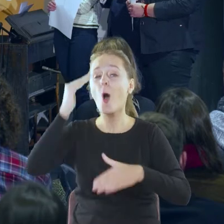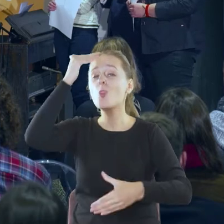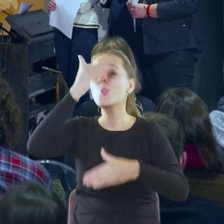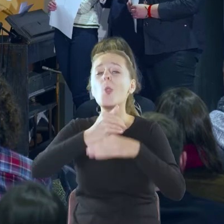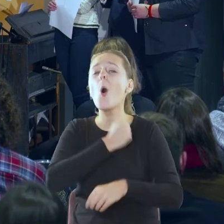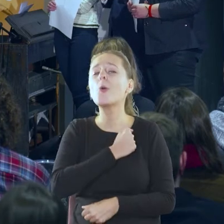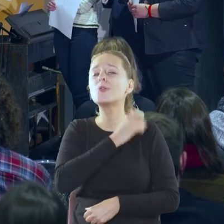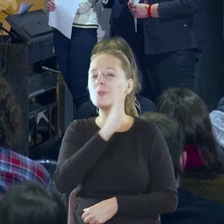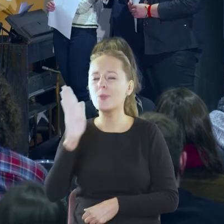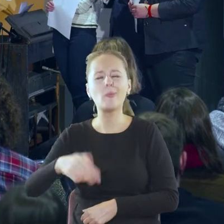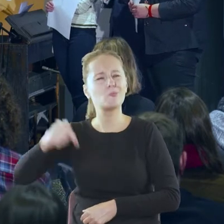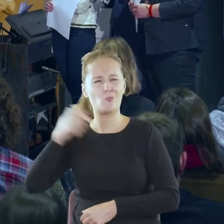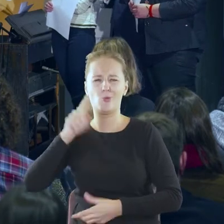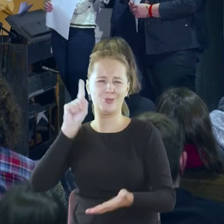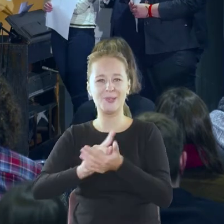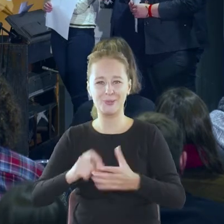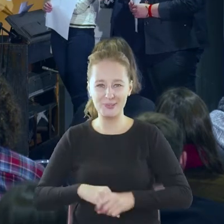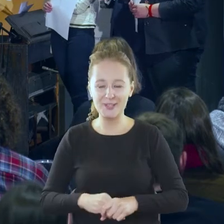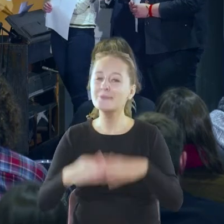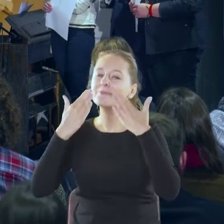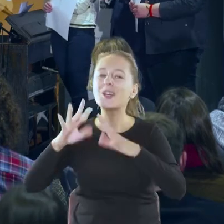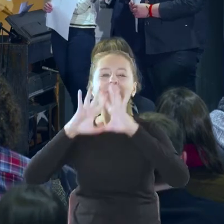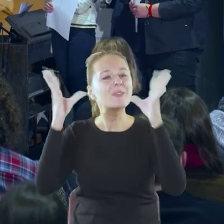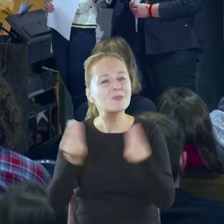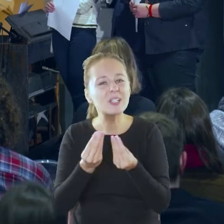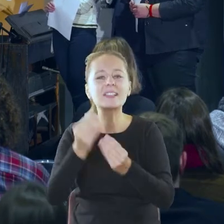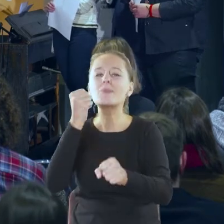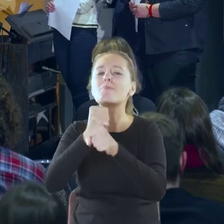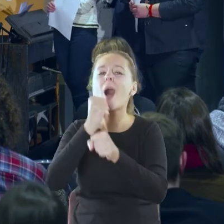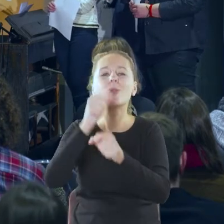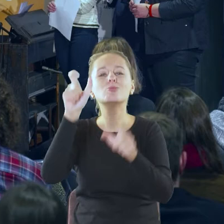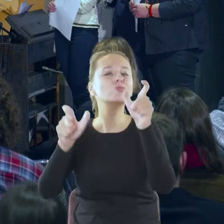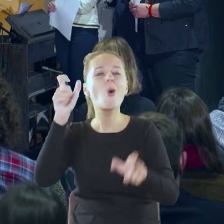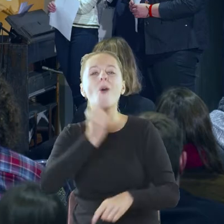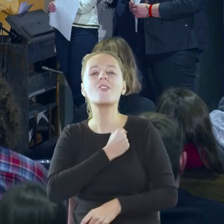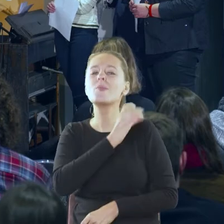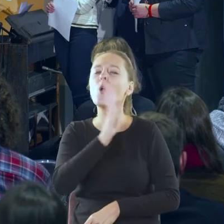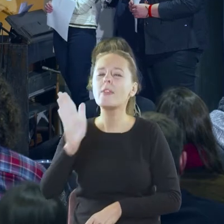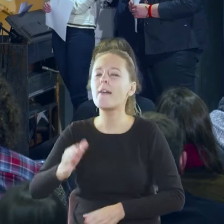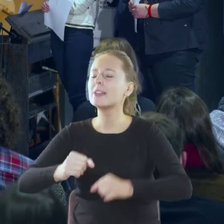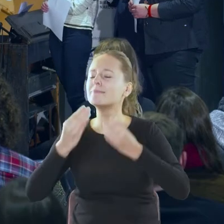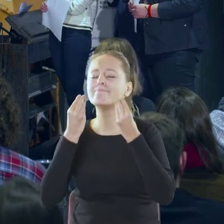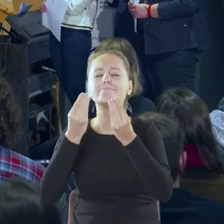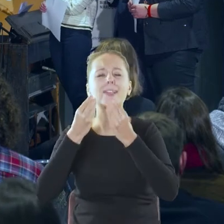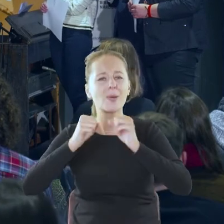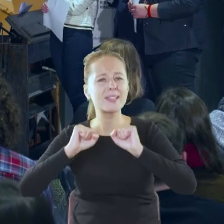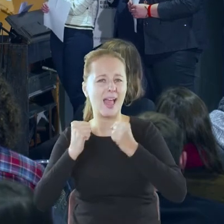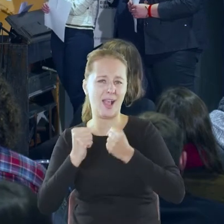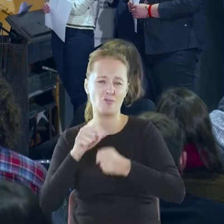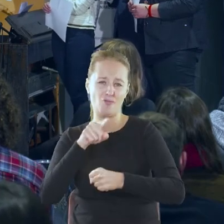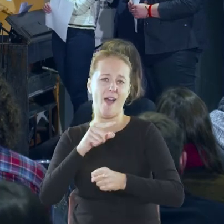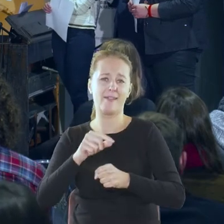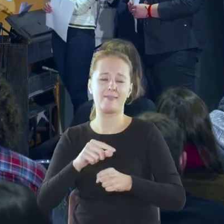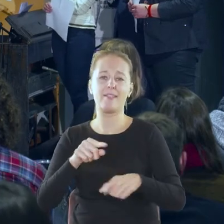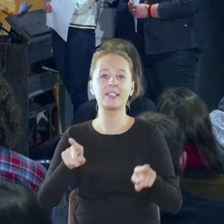musi się w nich powieść. Dziękuję wszystkim bibliotekarkom i bibliotekarzom za wielkie zaangażowanie w tą akcję, ale także